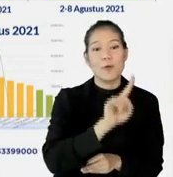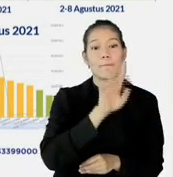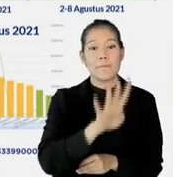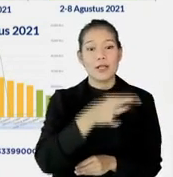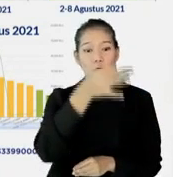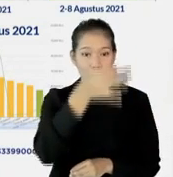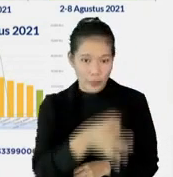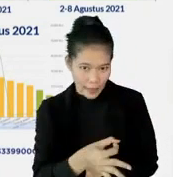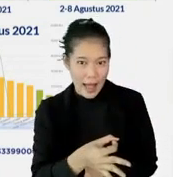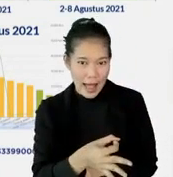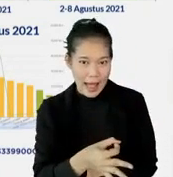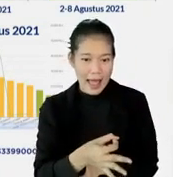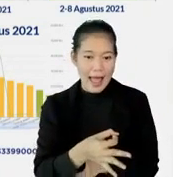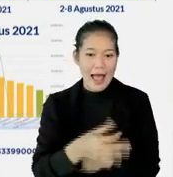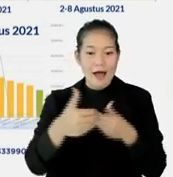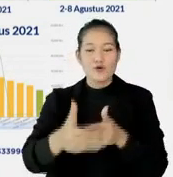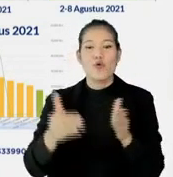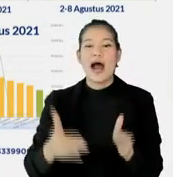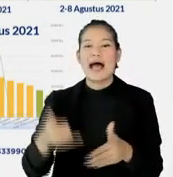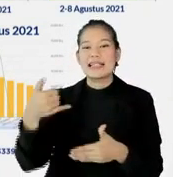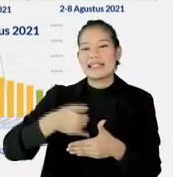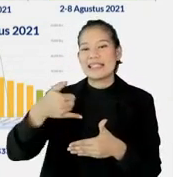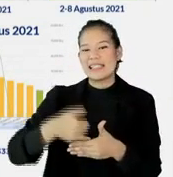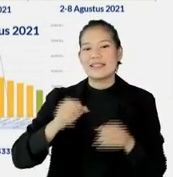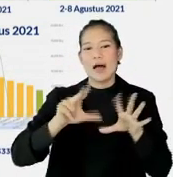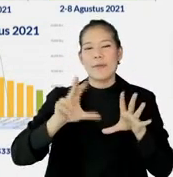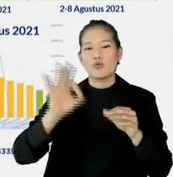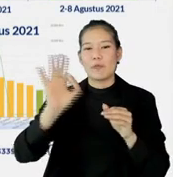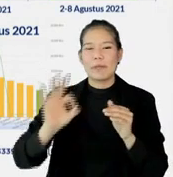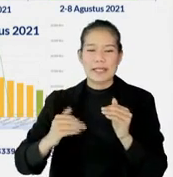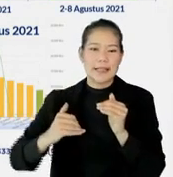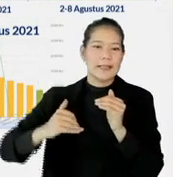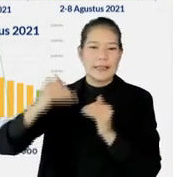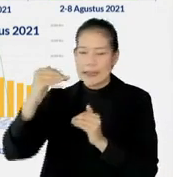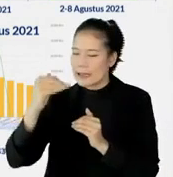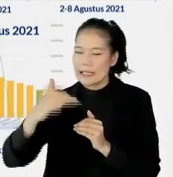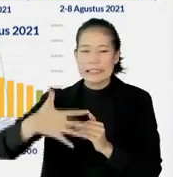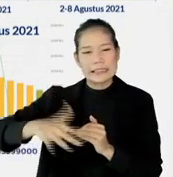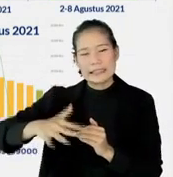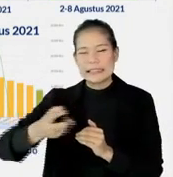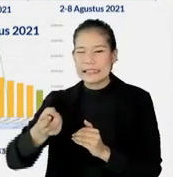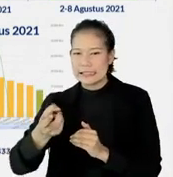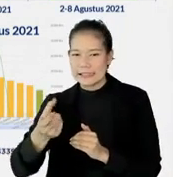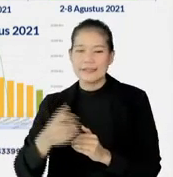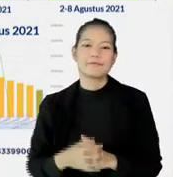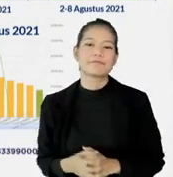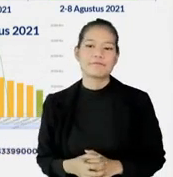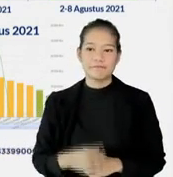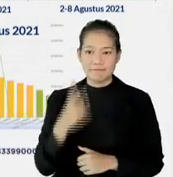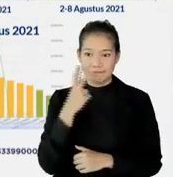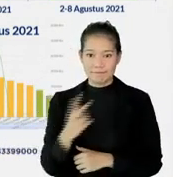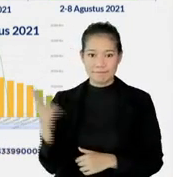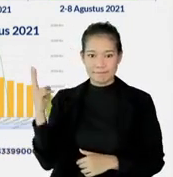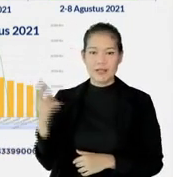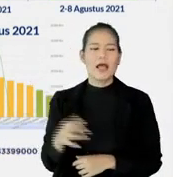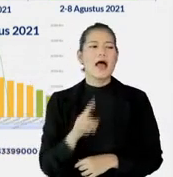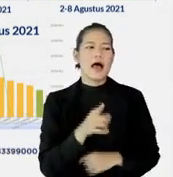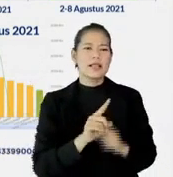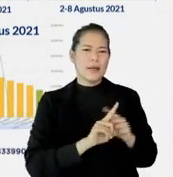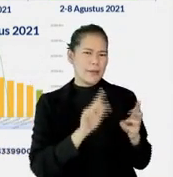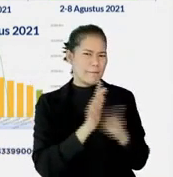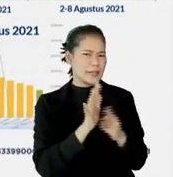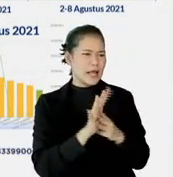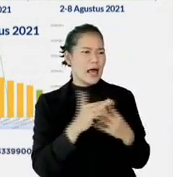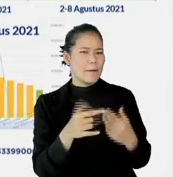Indonesia, dengan keterisian bor lebih dari 80 persen. Jadi ini kita bisa lihat time series. Ya, tapi masalahnya ini